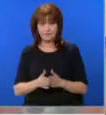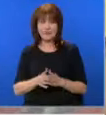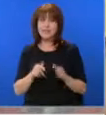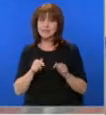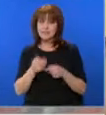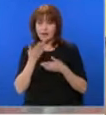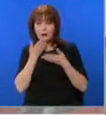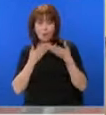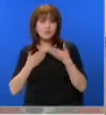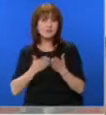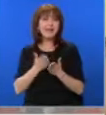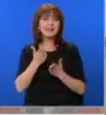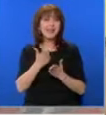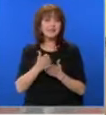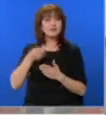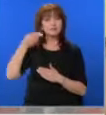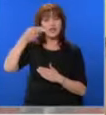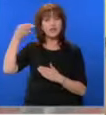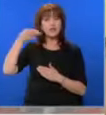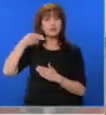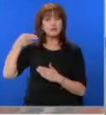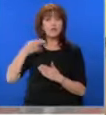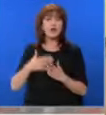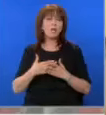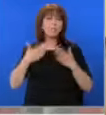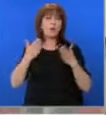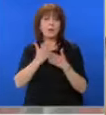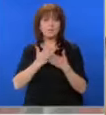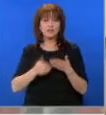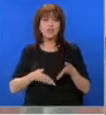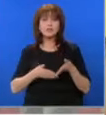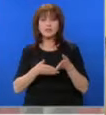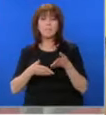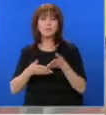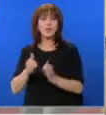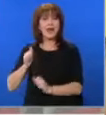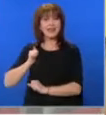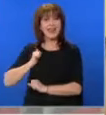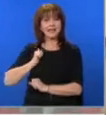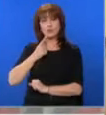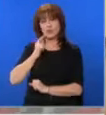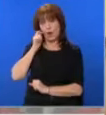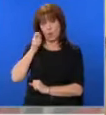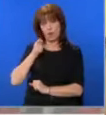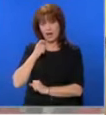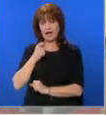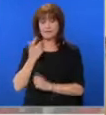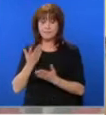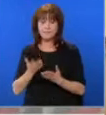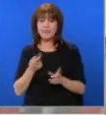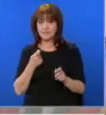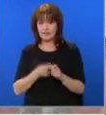Сега обсъждаме начини за институционализиране на по-голямата част от подкрепата на НАТО за Украина, за да я направим по